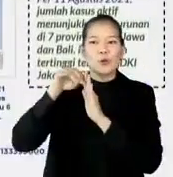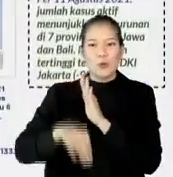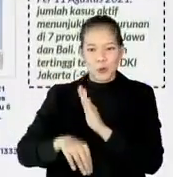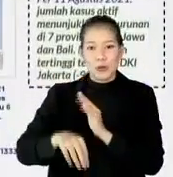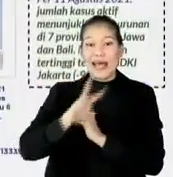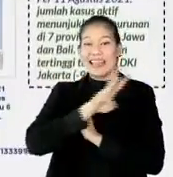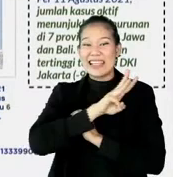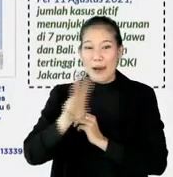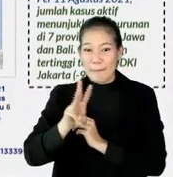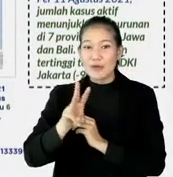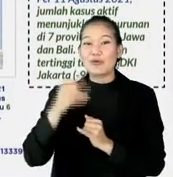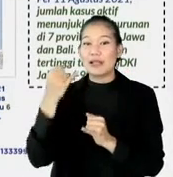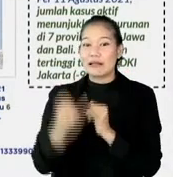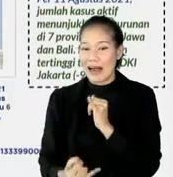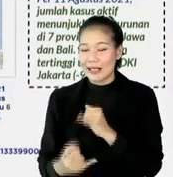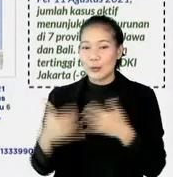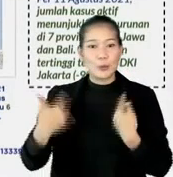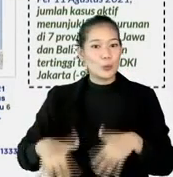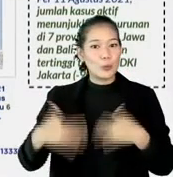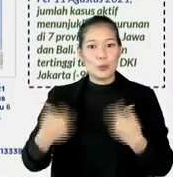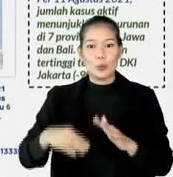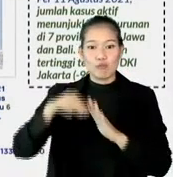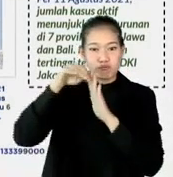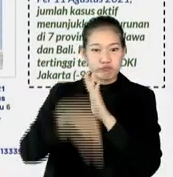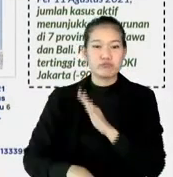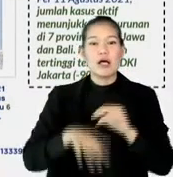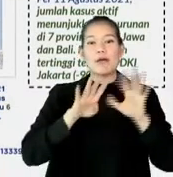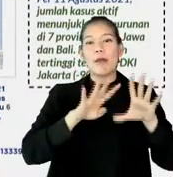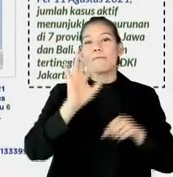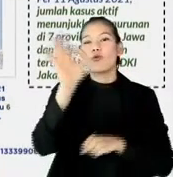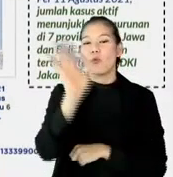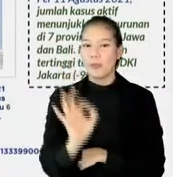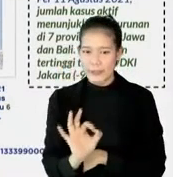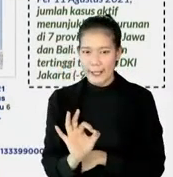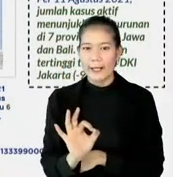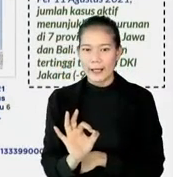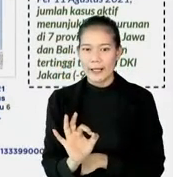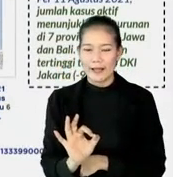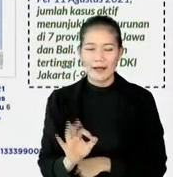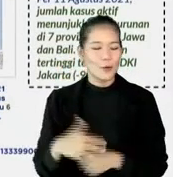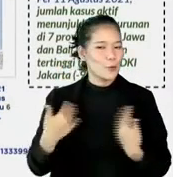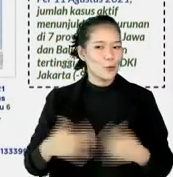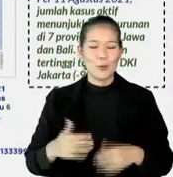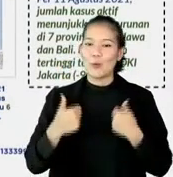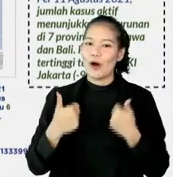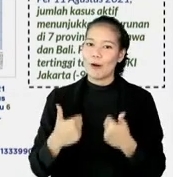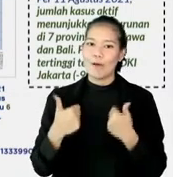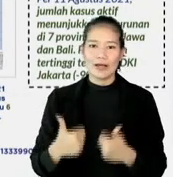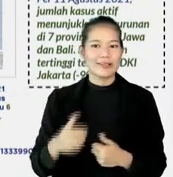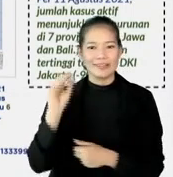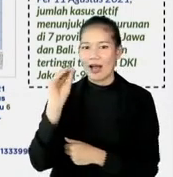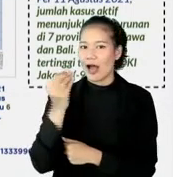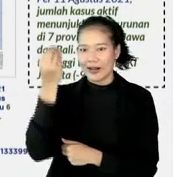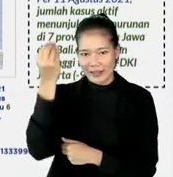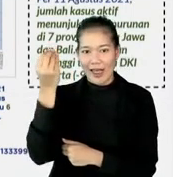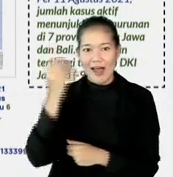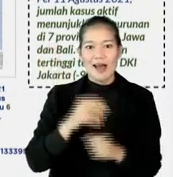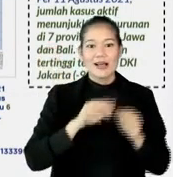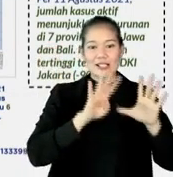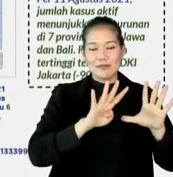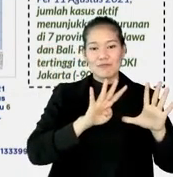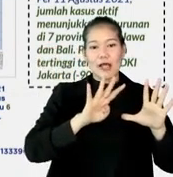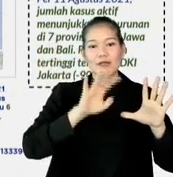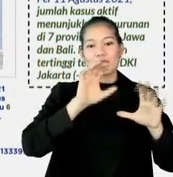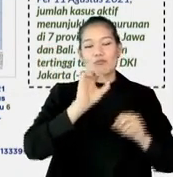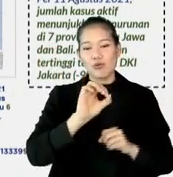Dalam turun waktu 3 minggu, ini yang luar biasa turun 90% dari puncak. Luar biasa sekali DKI Jakarta turunnya 90